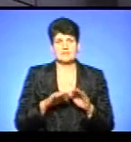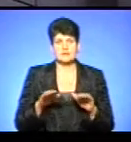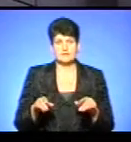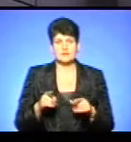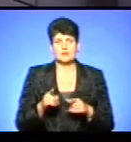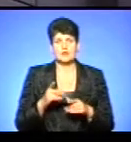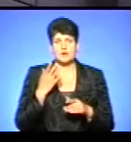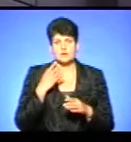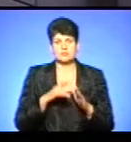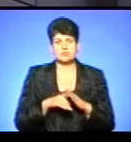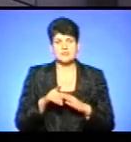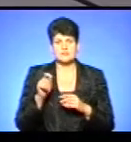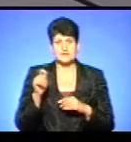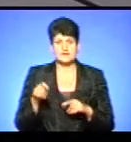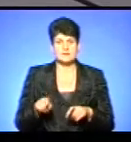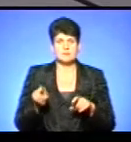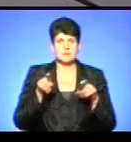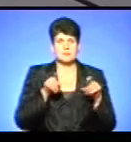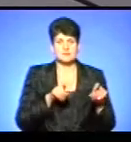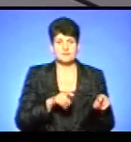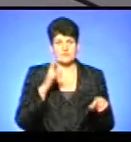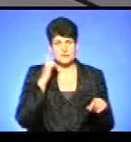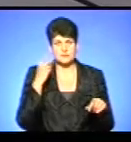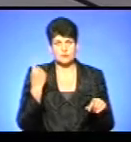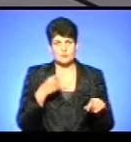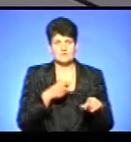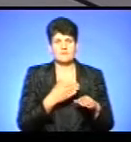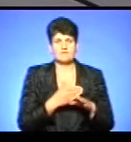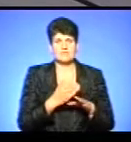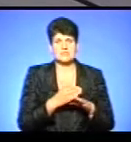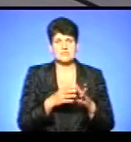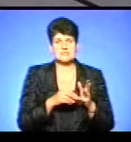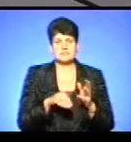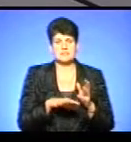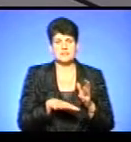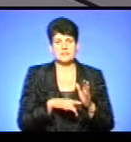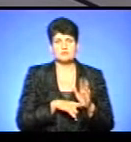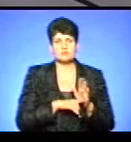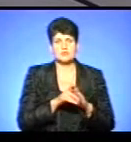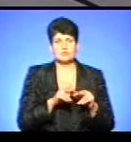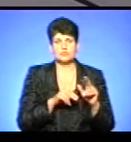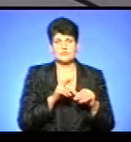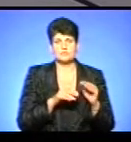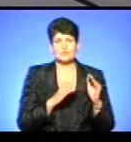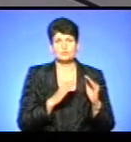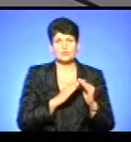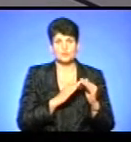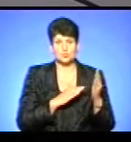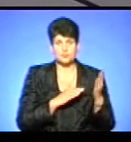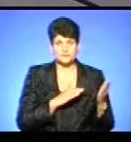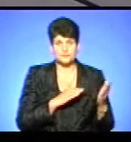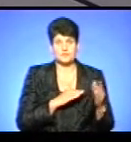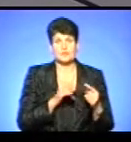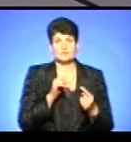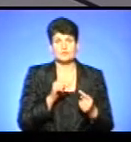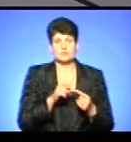змушені були переселитися, вони переселилися в Київській області. там виділили земельну ділянку і вони почали будівництво будинку. Відповідно,